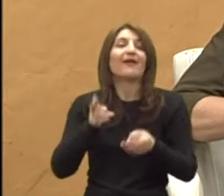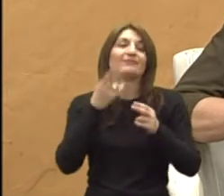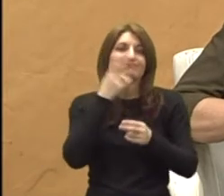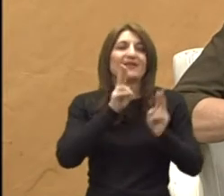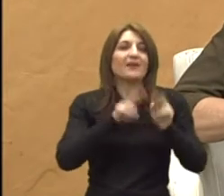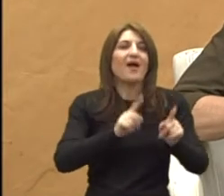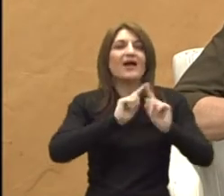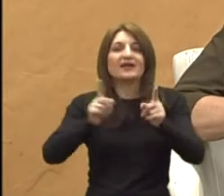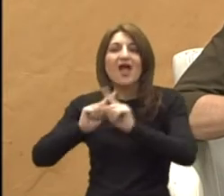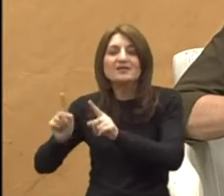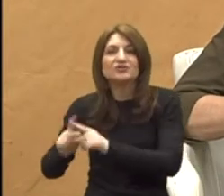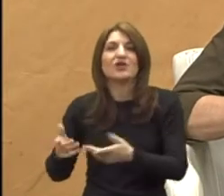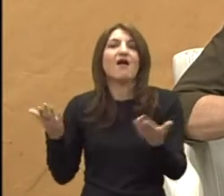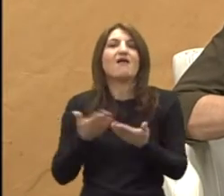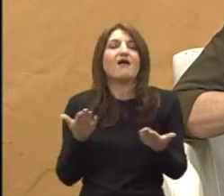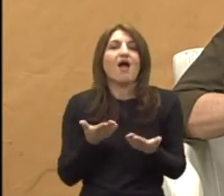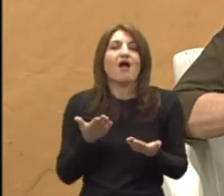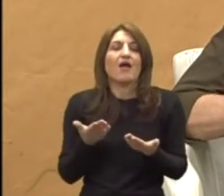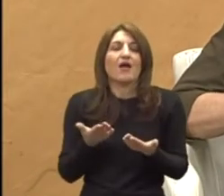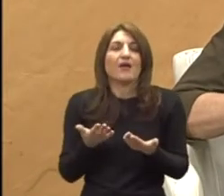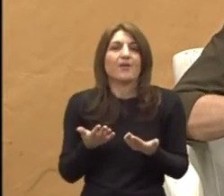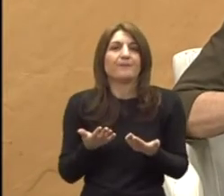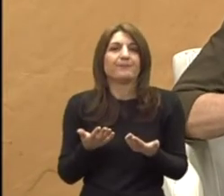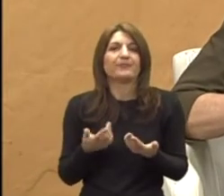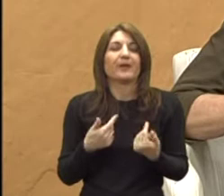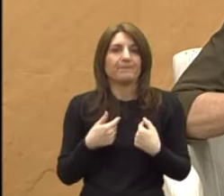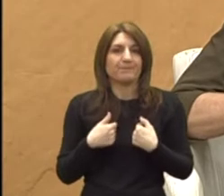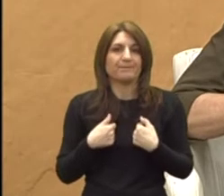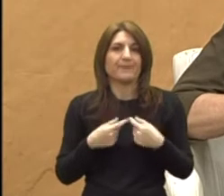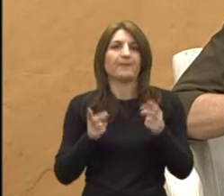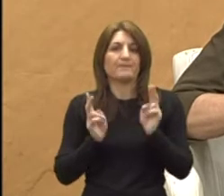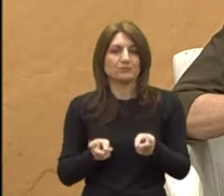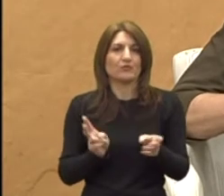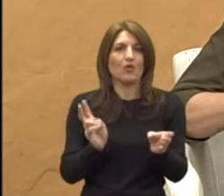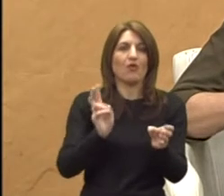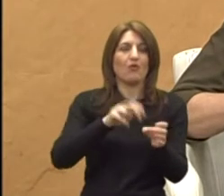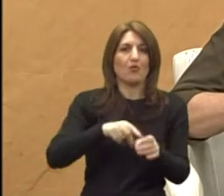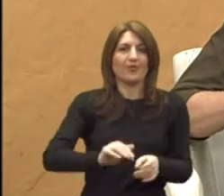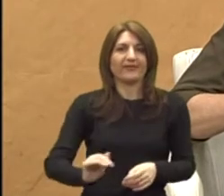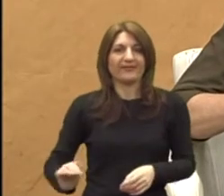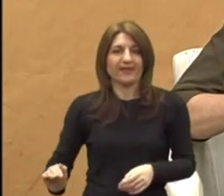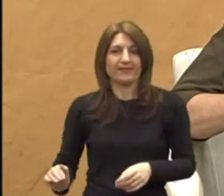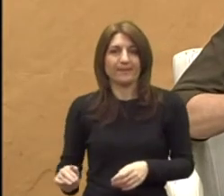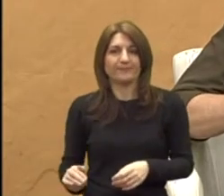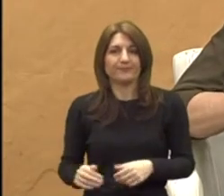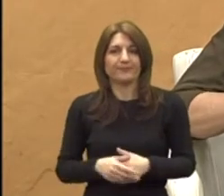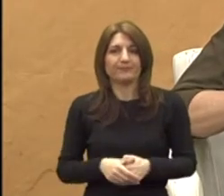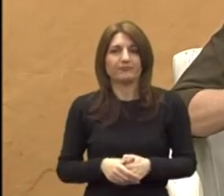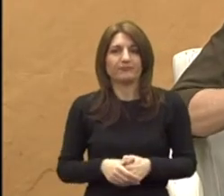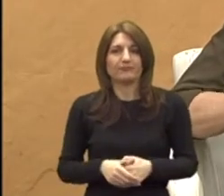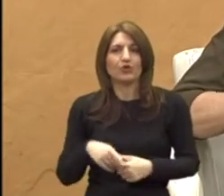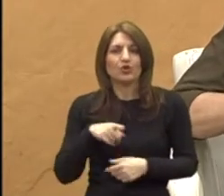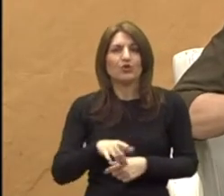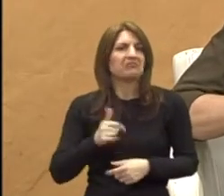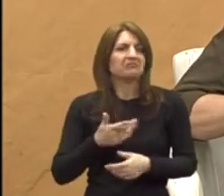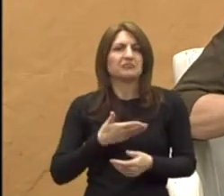načini na koji mi uključujemo djete. Kod nas je to vrlo